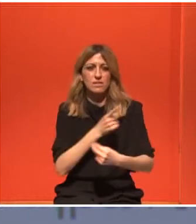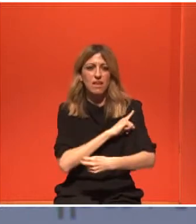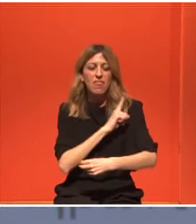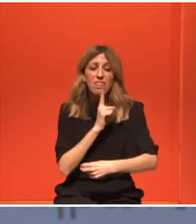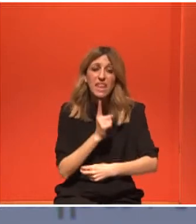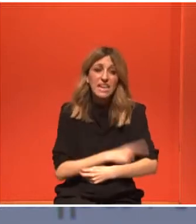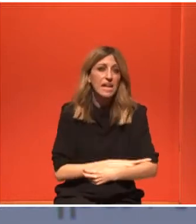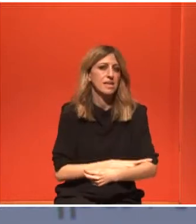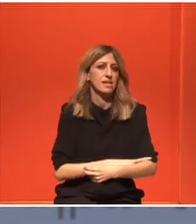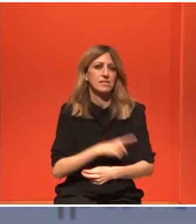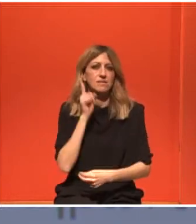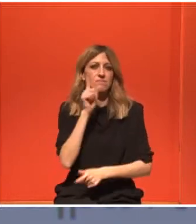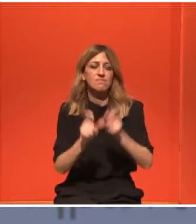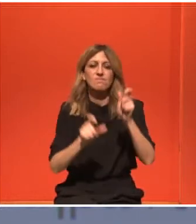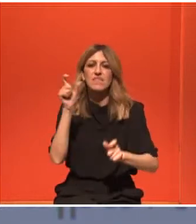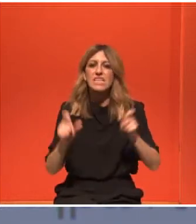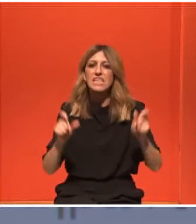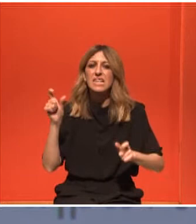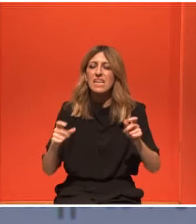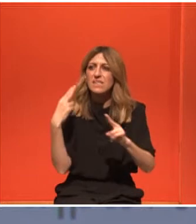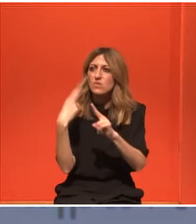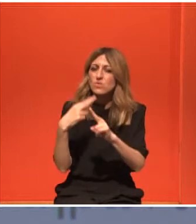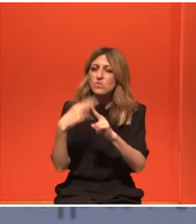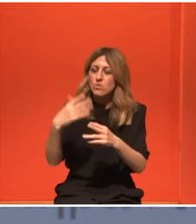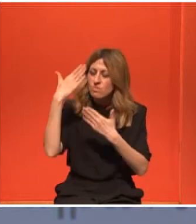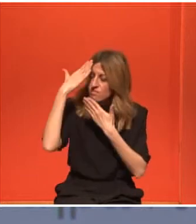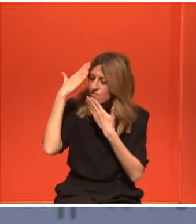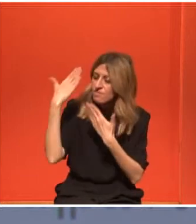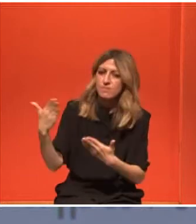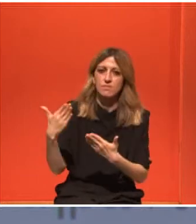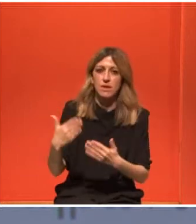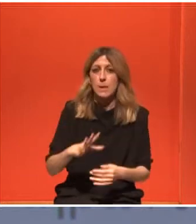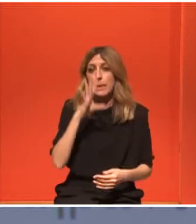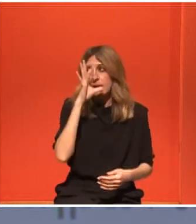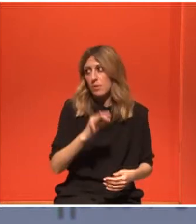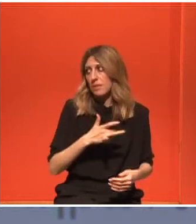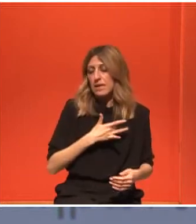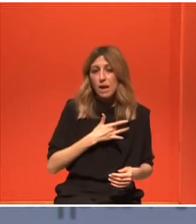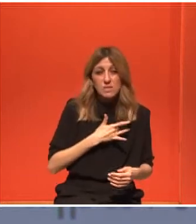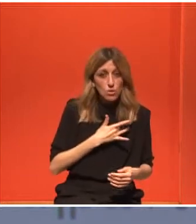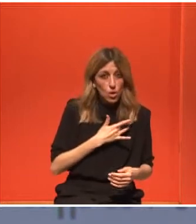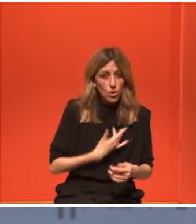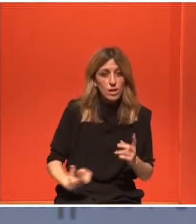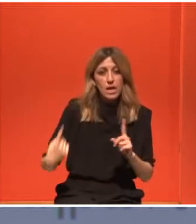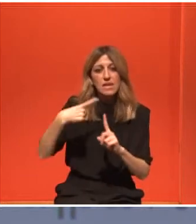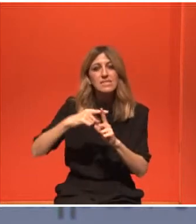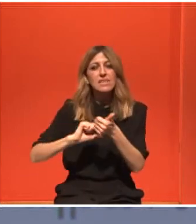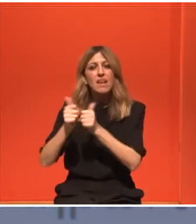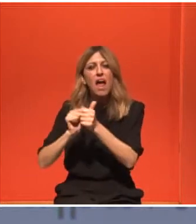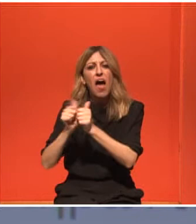αξίζετε τόσα πολλά. Και πραγματικά η ψυχολογία και η άθληση, όταν θα βγείτε να περπατήσετε λίγο,